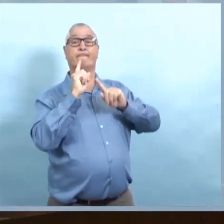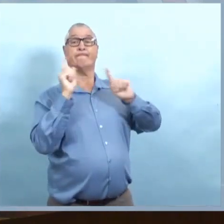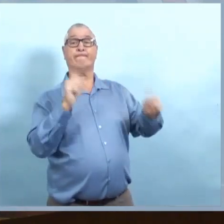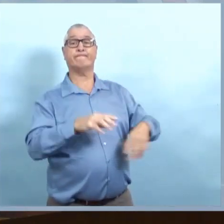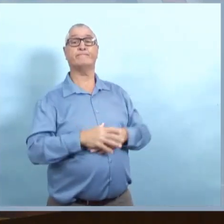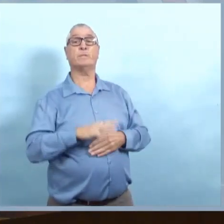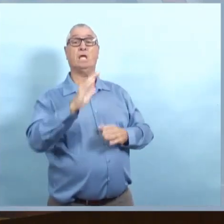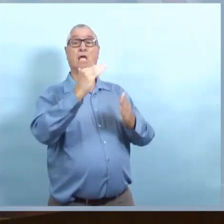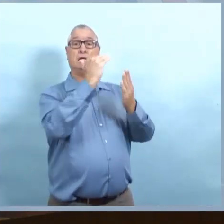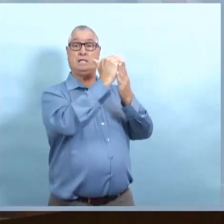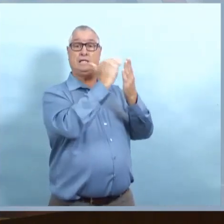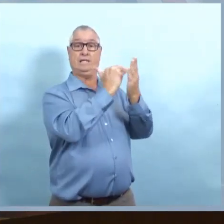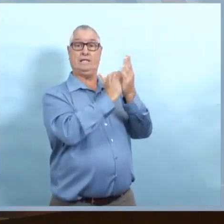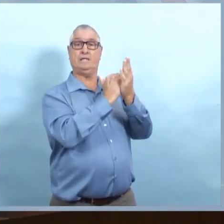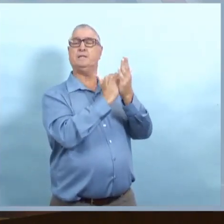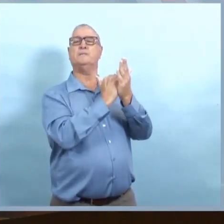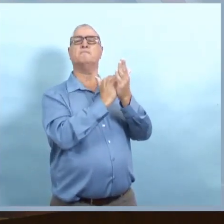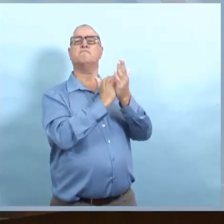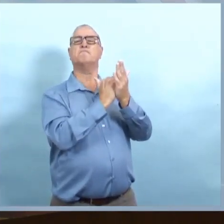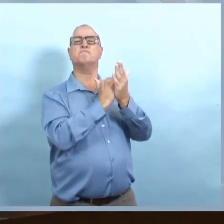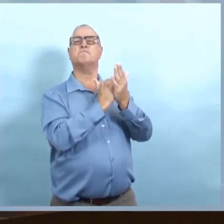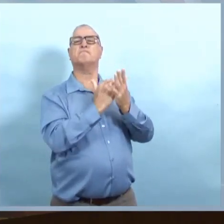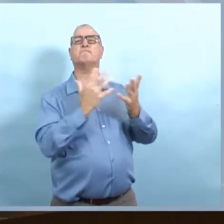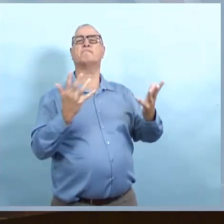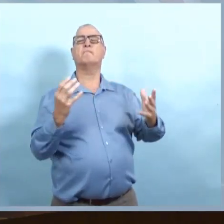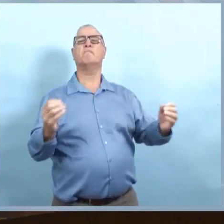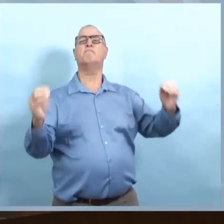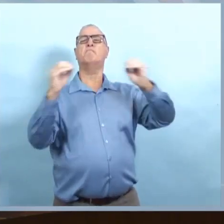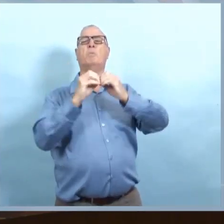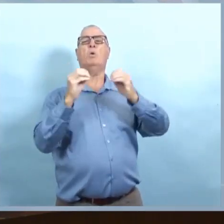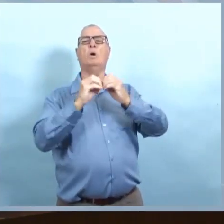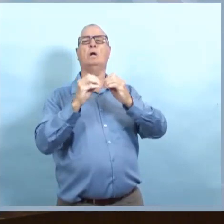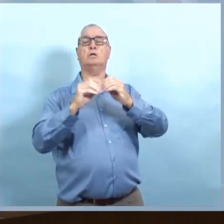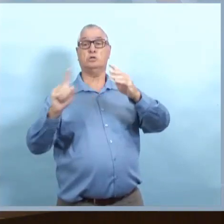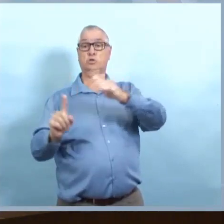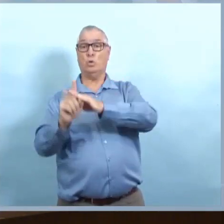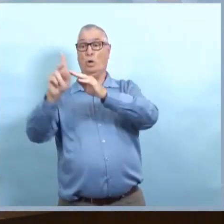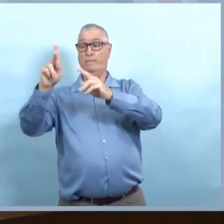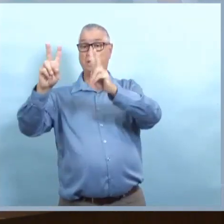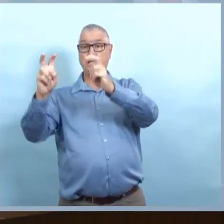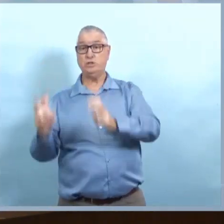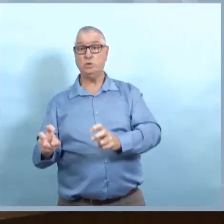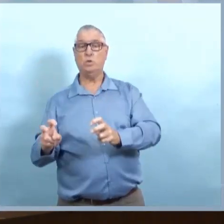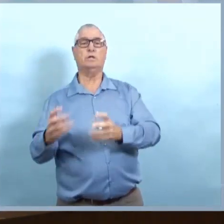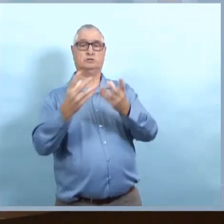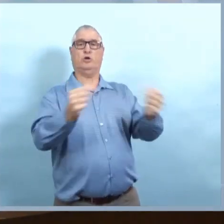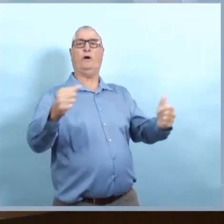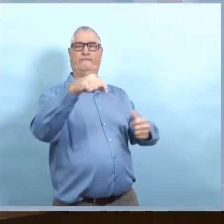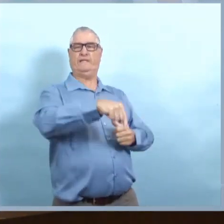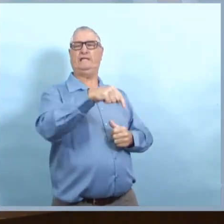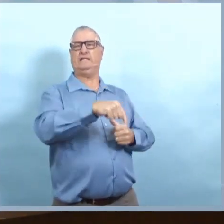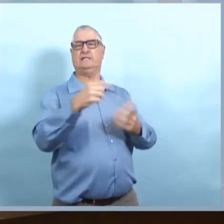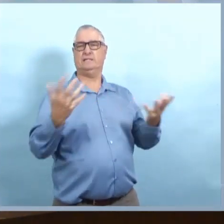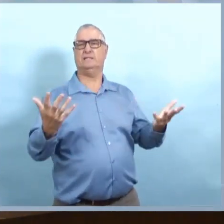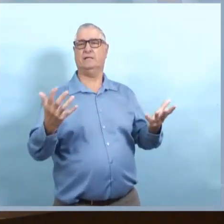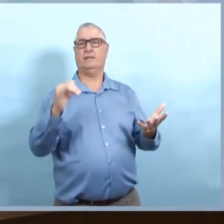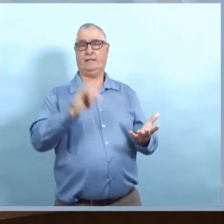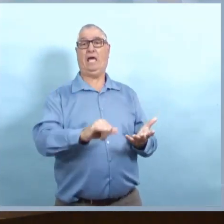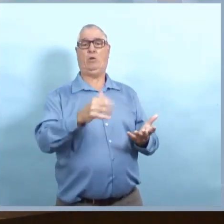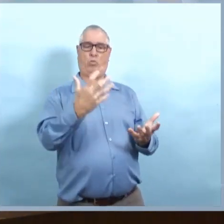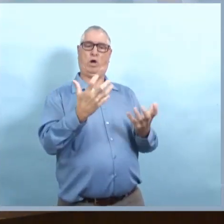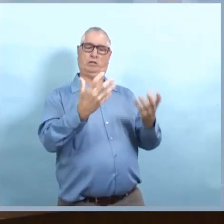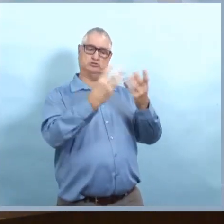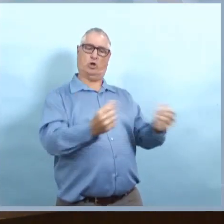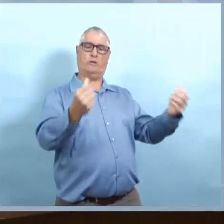restaurants? Est-ce que ce serait plus d'éloignement, limite de capacité? Alors, je ne vais pas